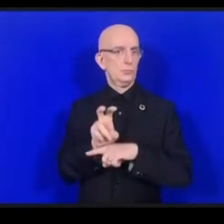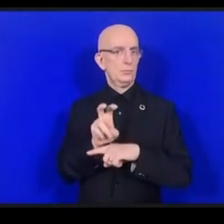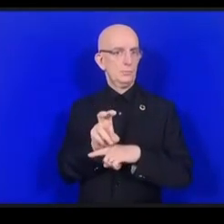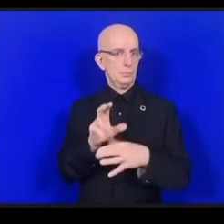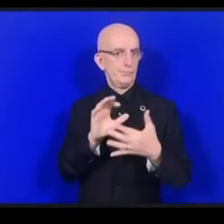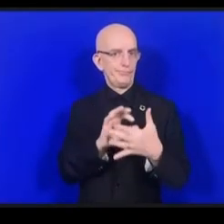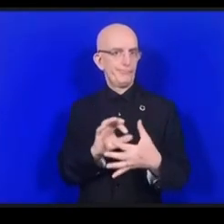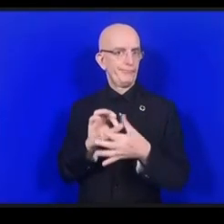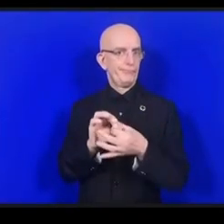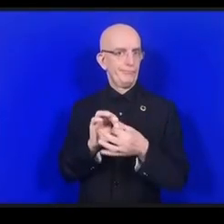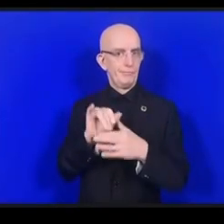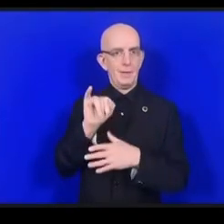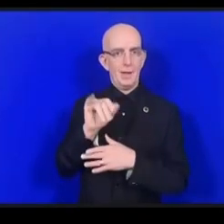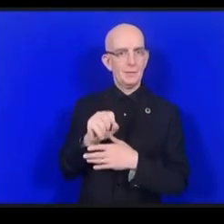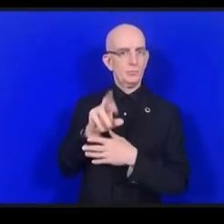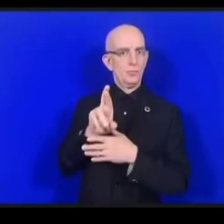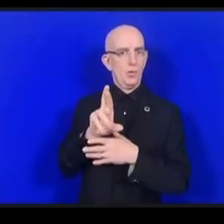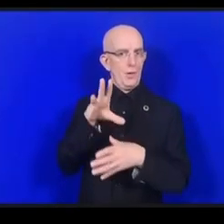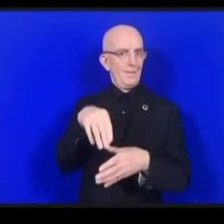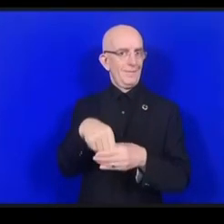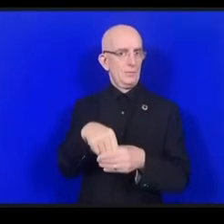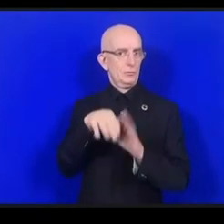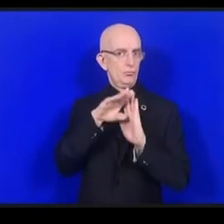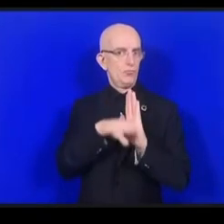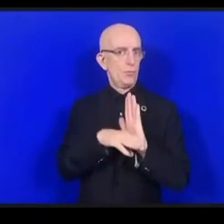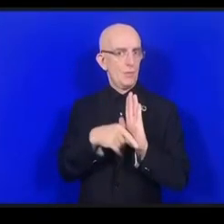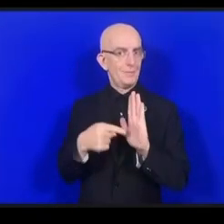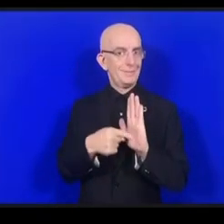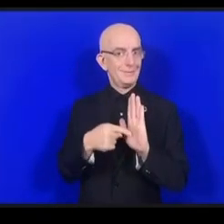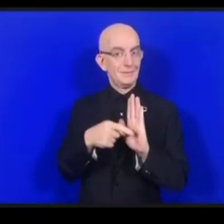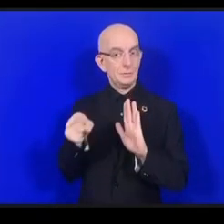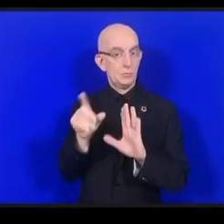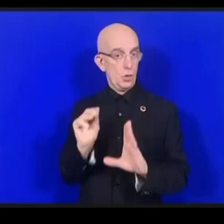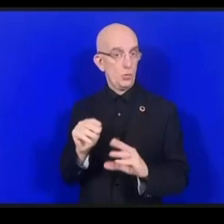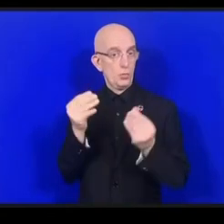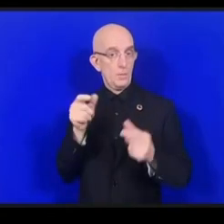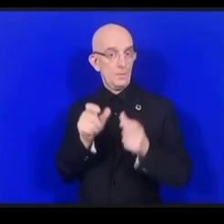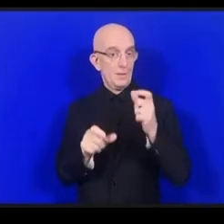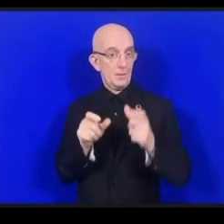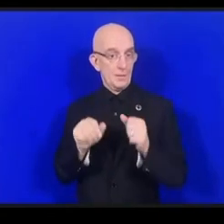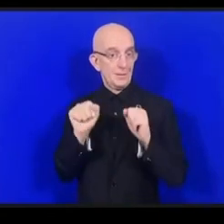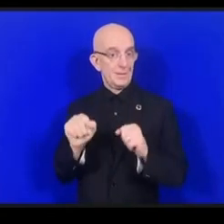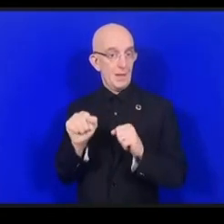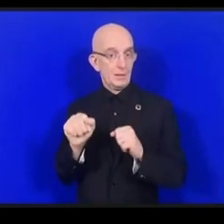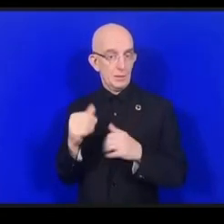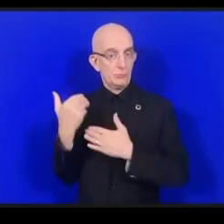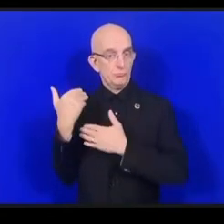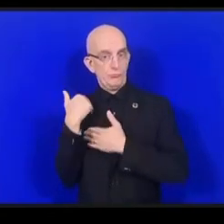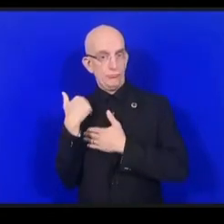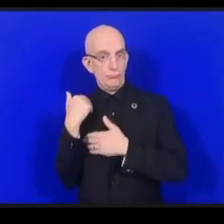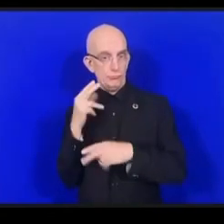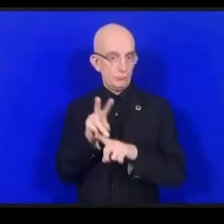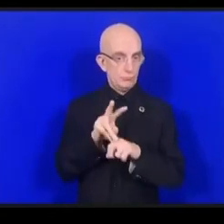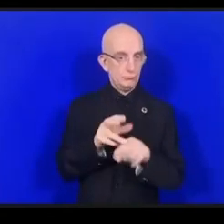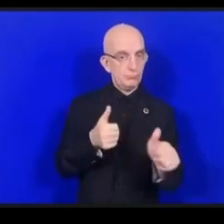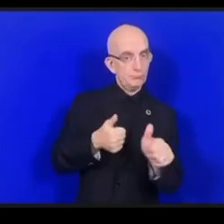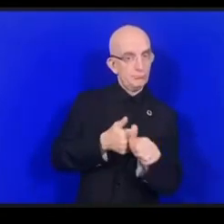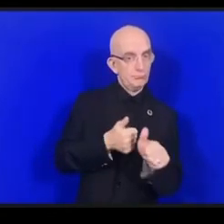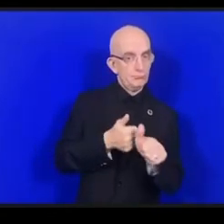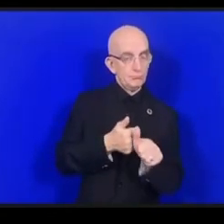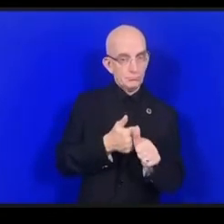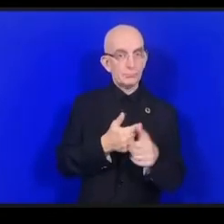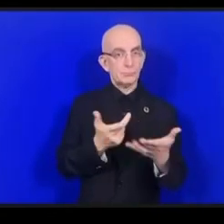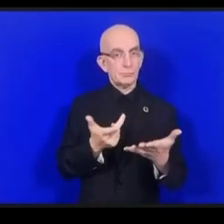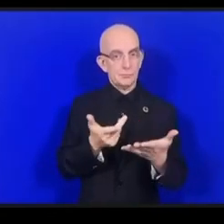ويسس زائد 20 ونشجعهم أيضاً أن يساهم في منتدى حوكمة